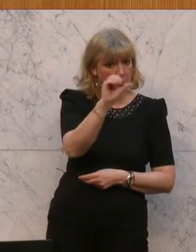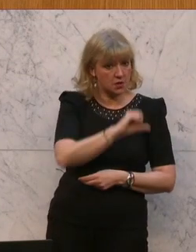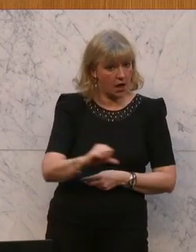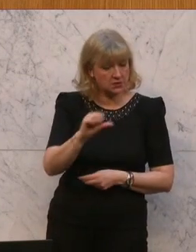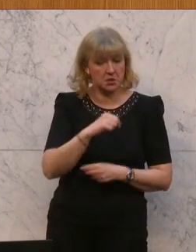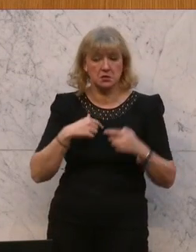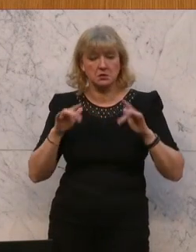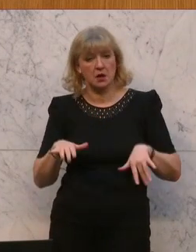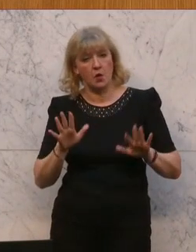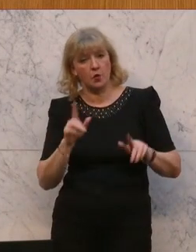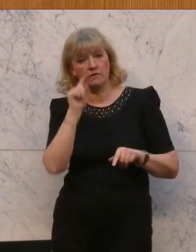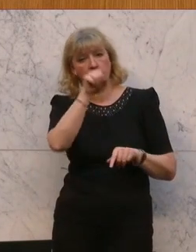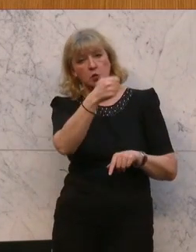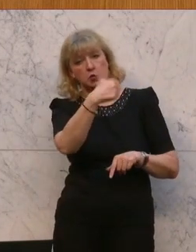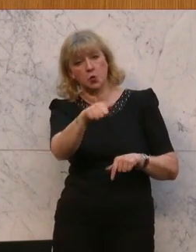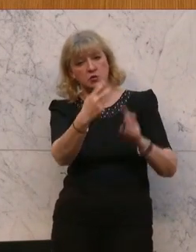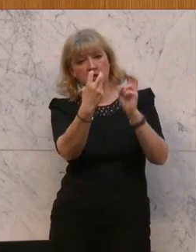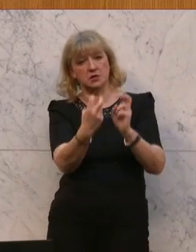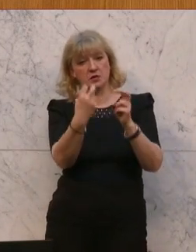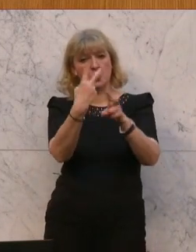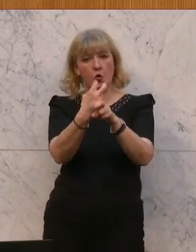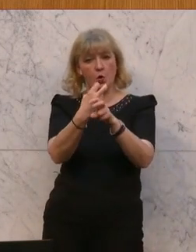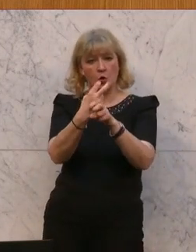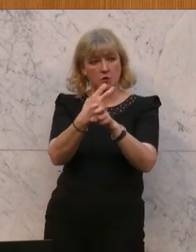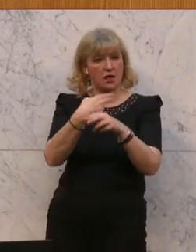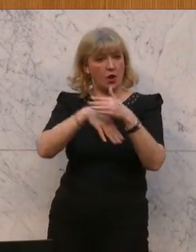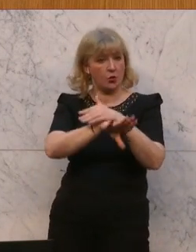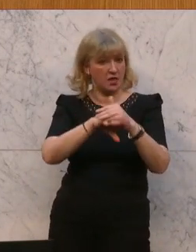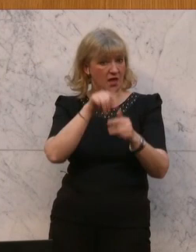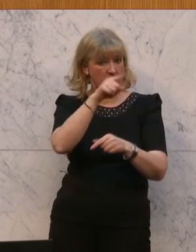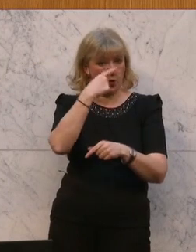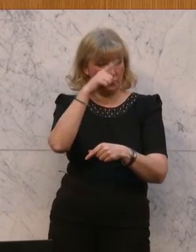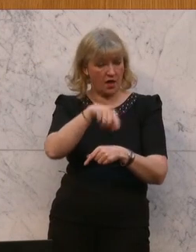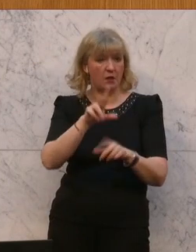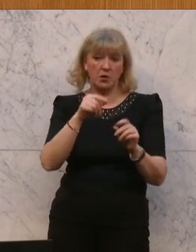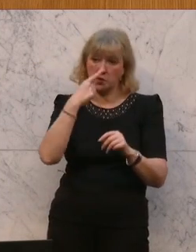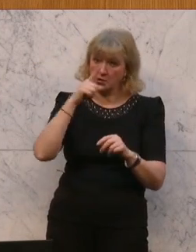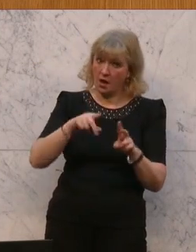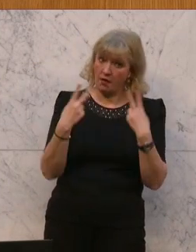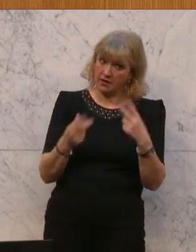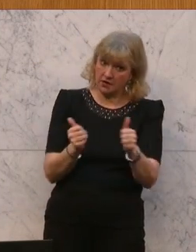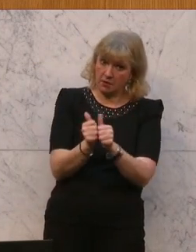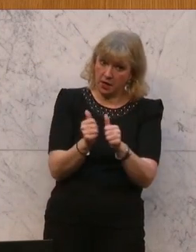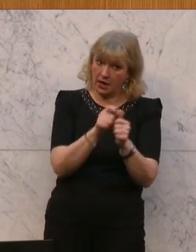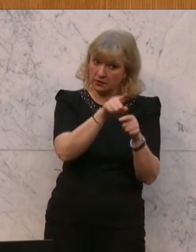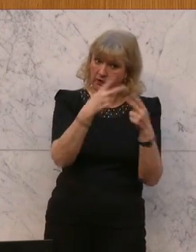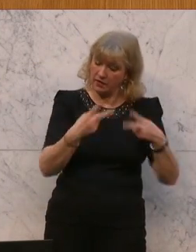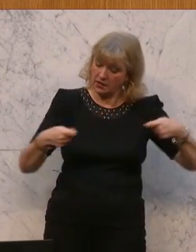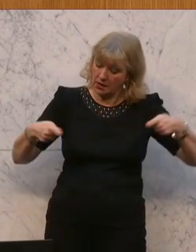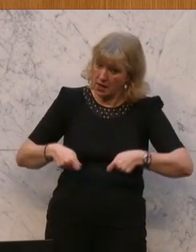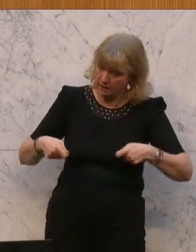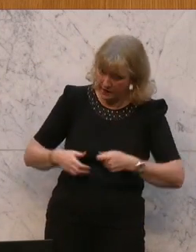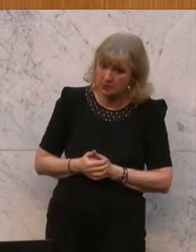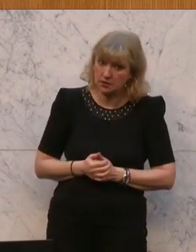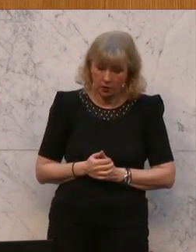rund 100 Niederlassungen, österreichische Unternehmen in Thailand. Das heißt, Thailand ist ein wichtiger Partner und Investor. Und ich habe mich auch